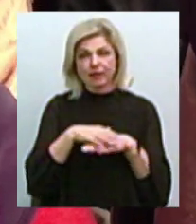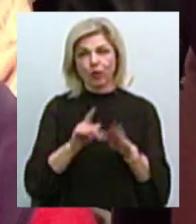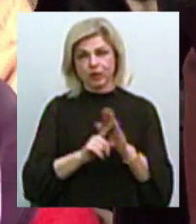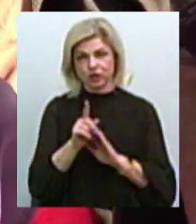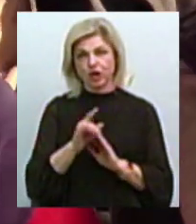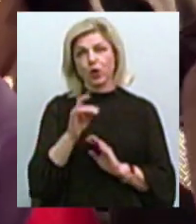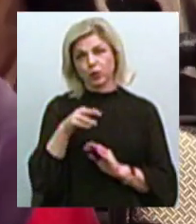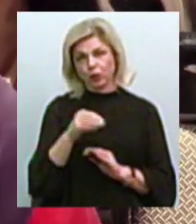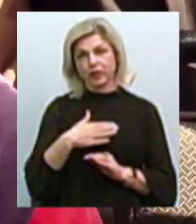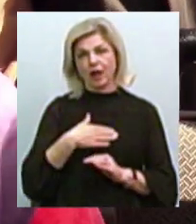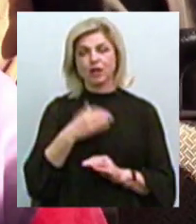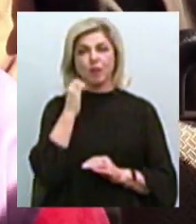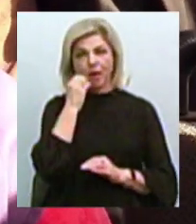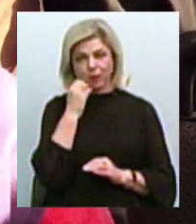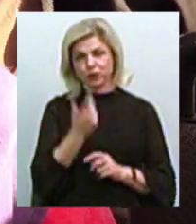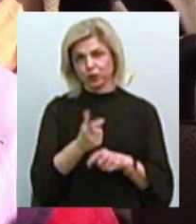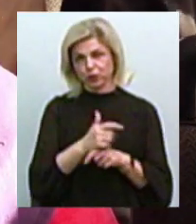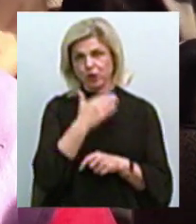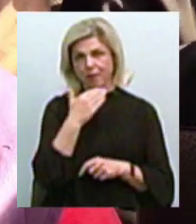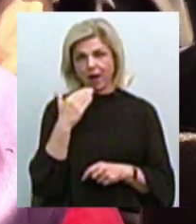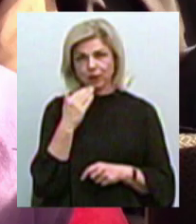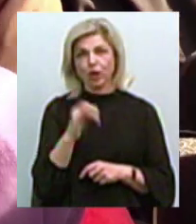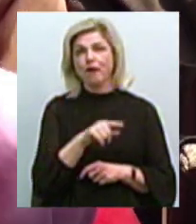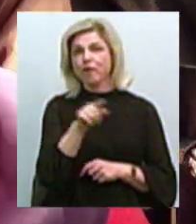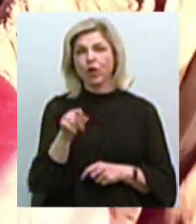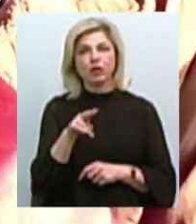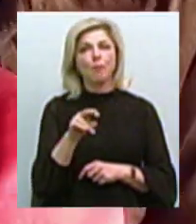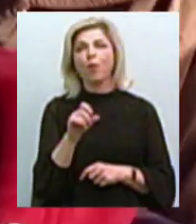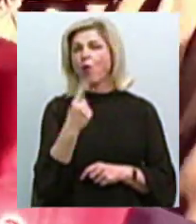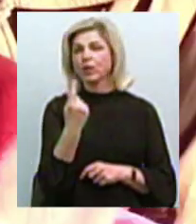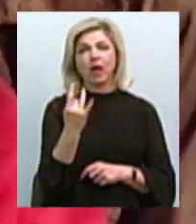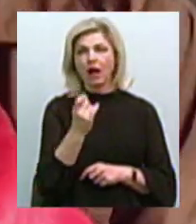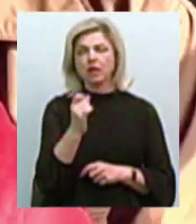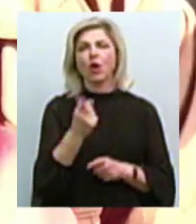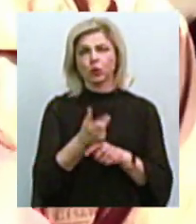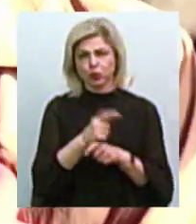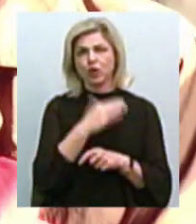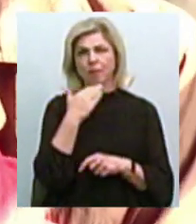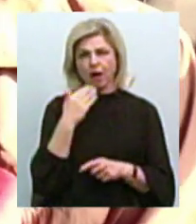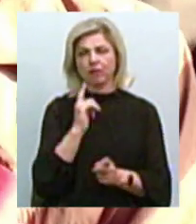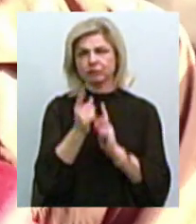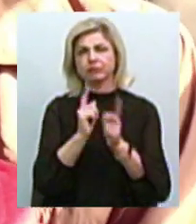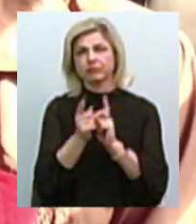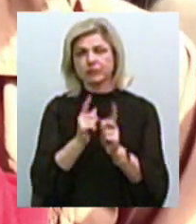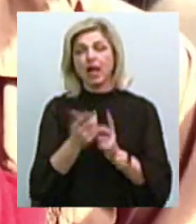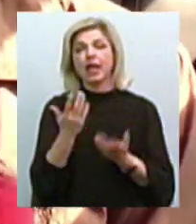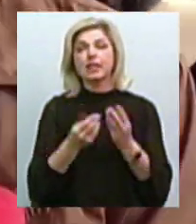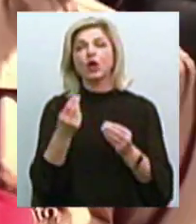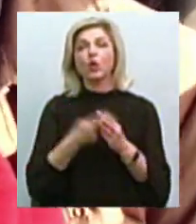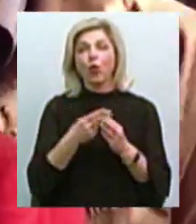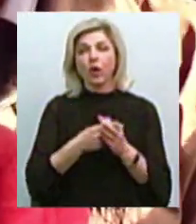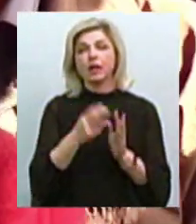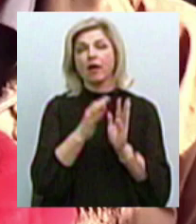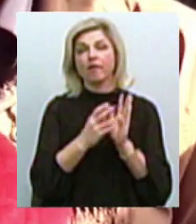природно наших бабусь дуже багато. І вони не по одному разу їздять, а дуже багато. Але якщо у нас пільговики відсотки